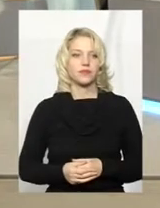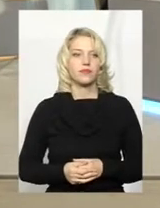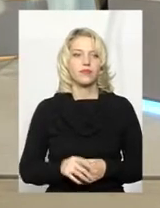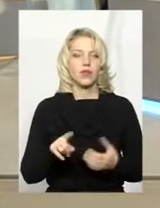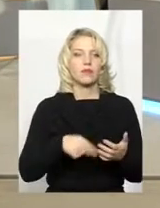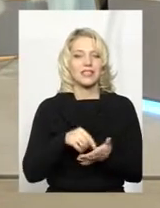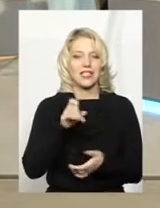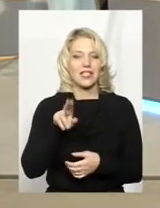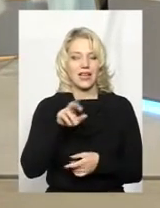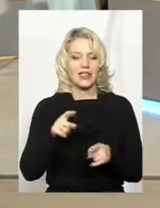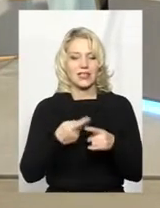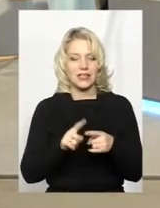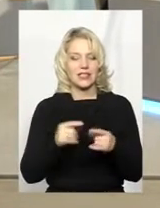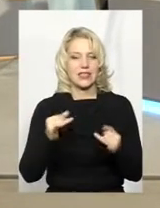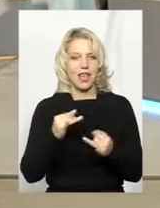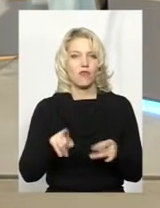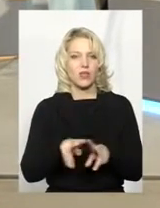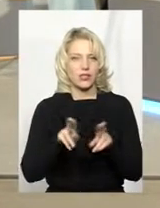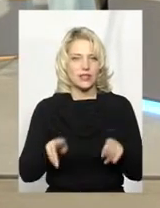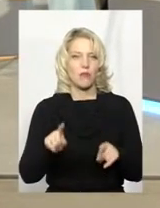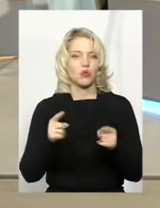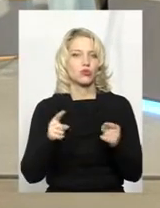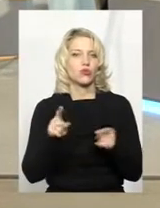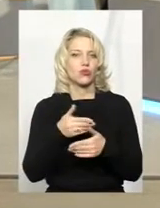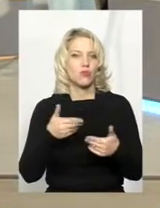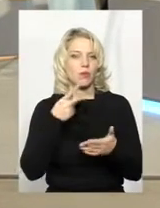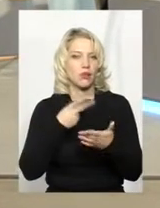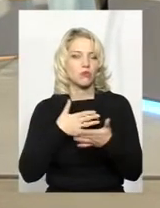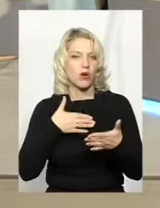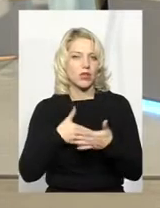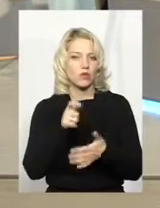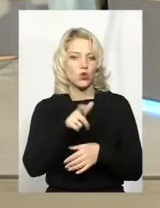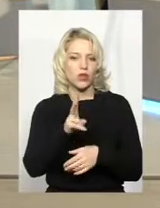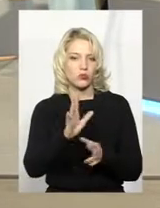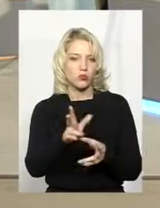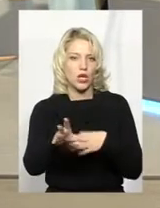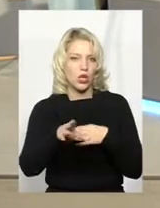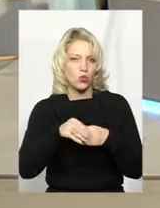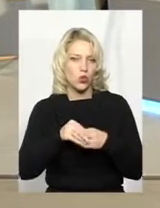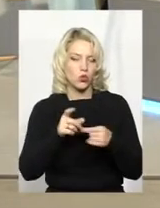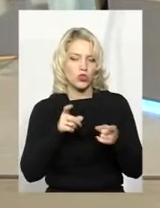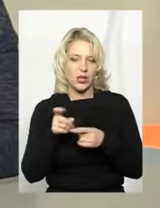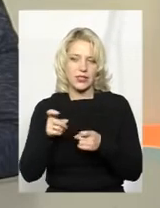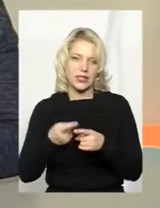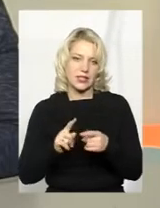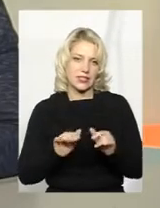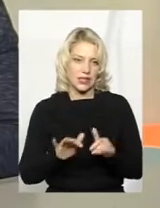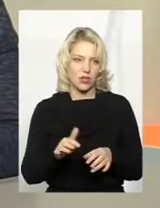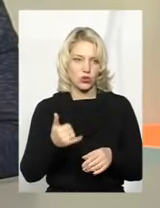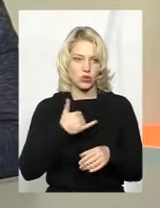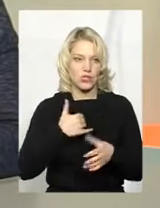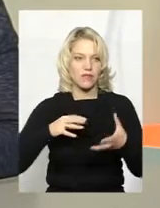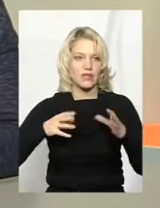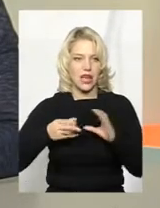раді цікаво це так само, тому що ми бачимо активних людей, які будуть долучатися до цих всіх заходів. В нас зараз